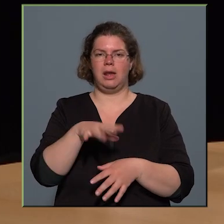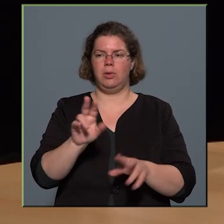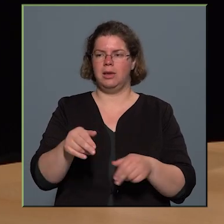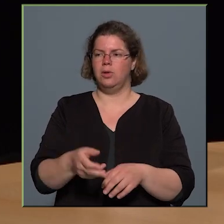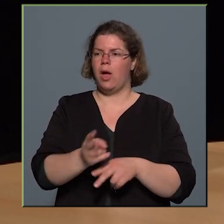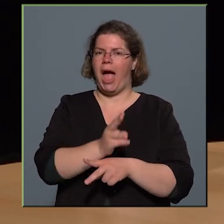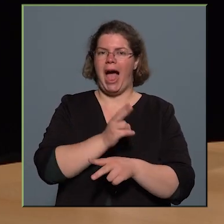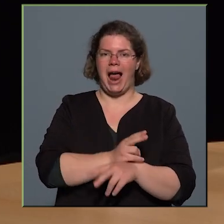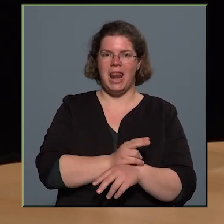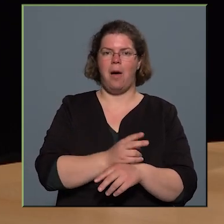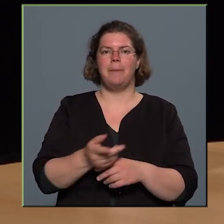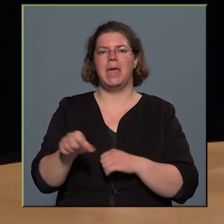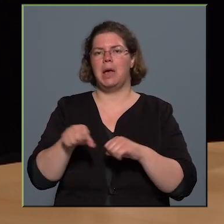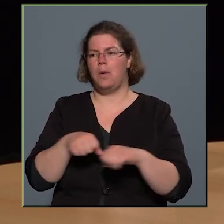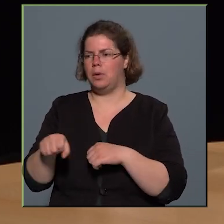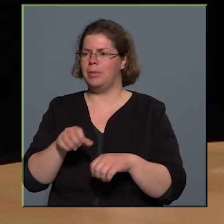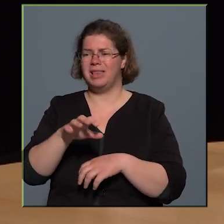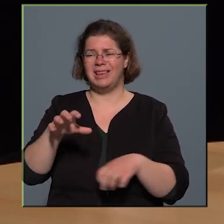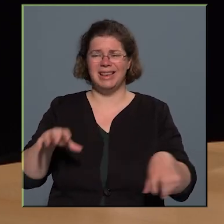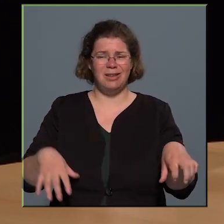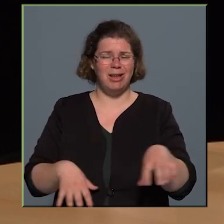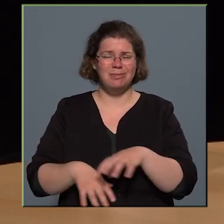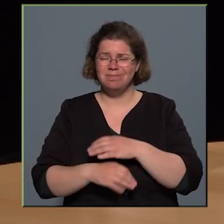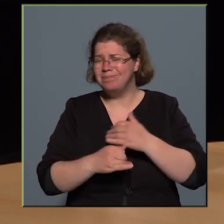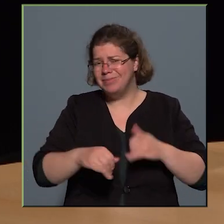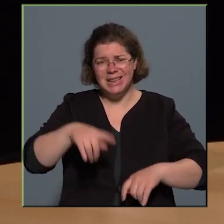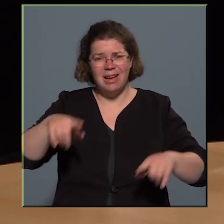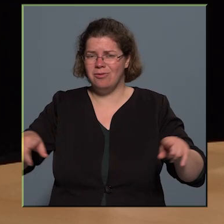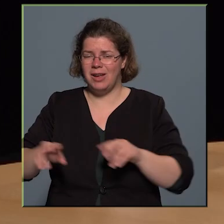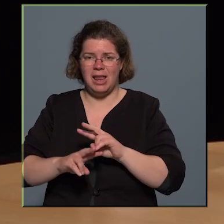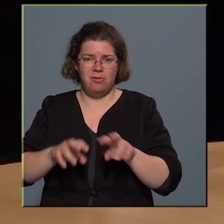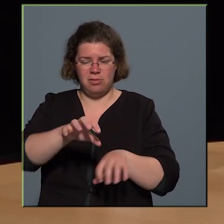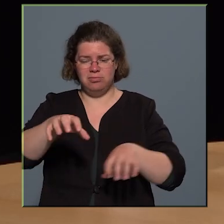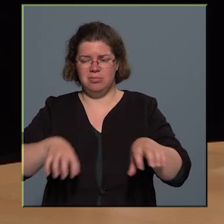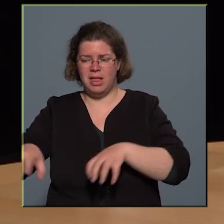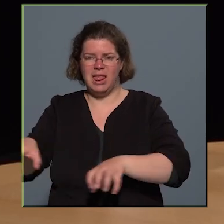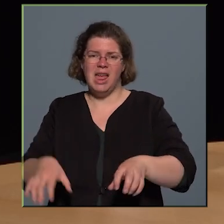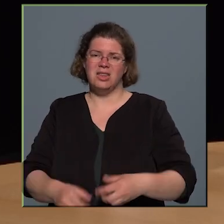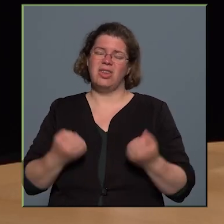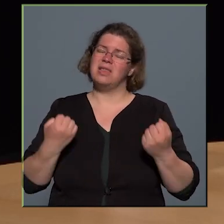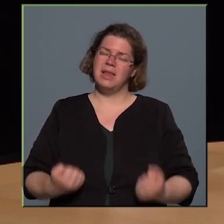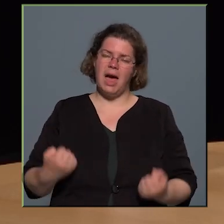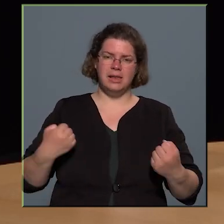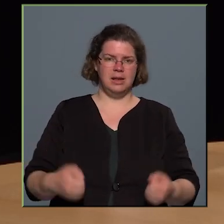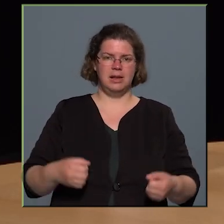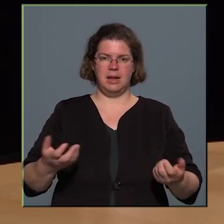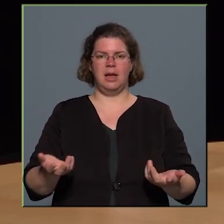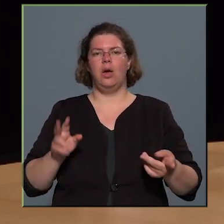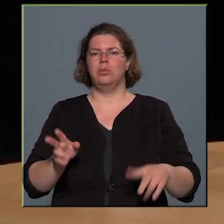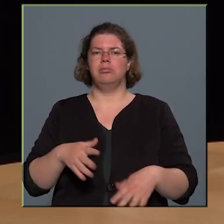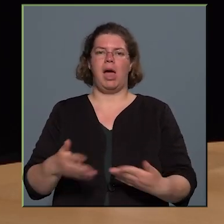egyéb önkormányzati területekig gyakorlatilag minden van. Ez nehezíti alapvetően, hogy bármilyen